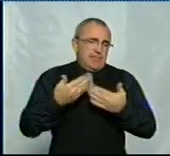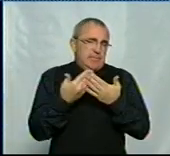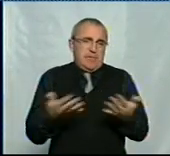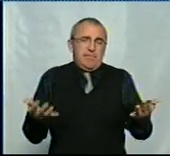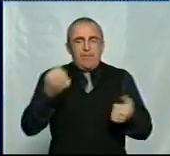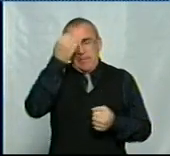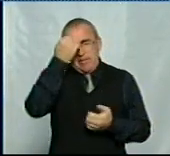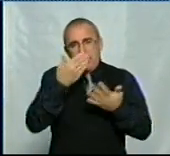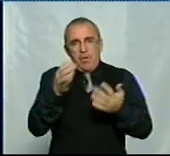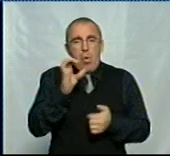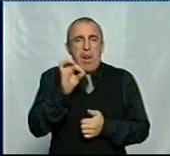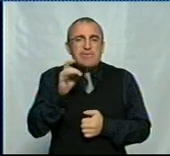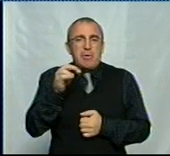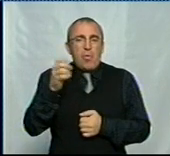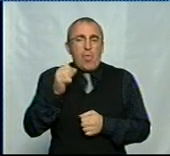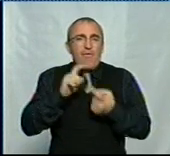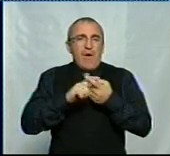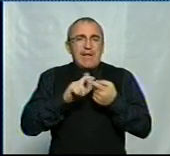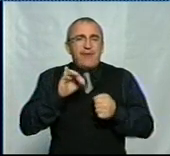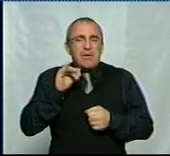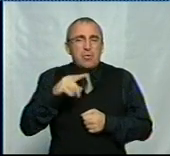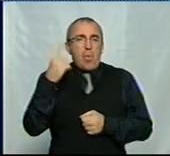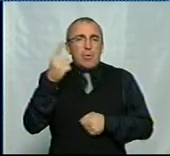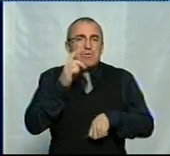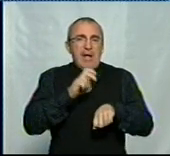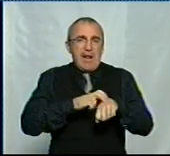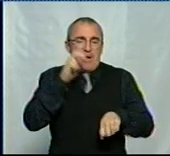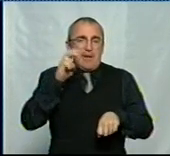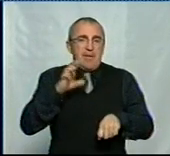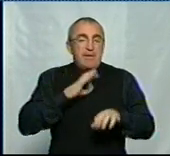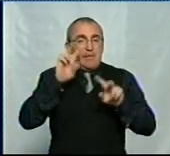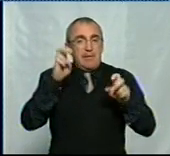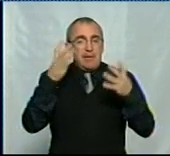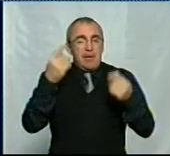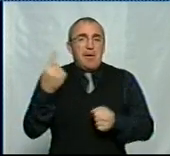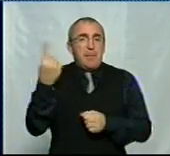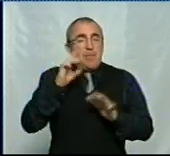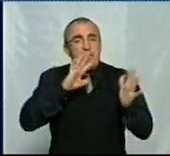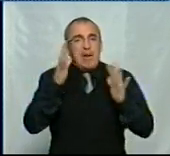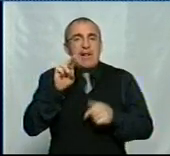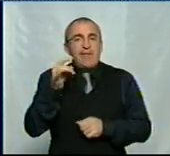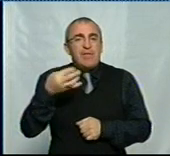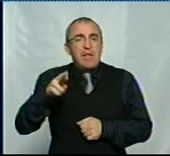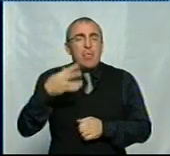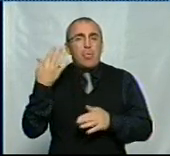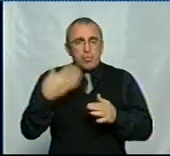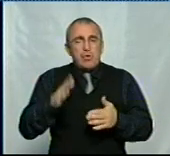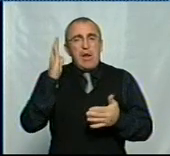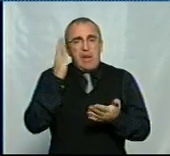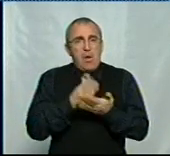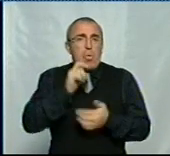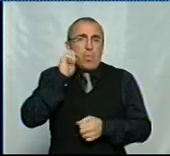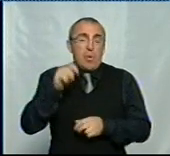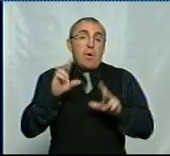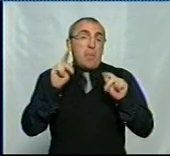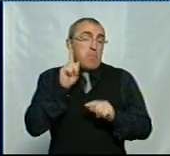Дякую вам. Олена Смірнова, лікар-інфекціоніст обласної лікарні. Була у тимі дня, ми говорили про перші випадки діфтерії, які вже є в Україні.